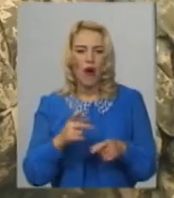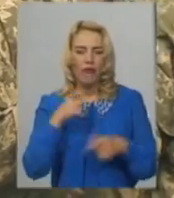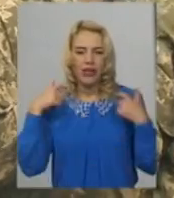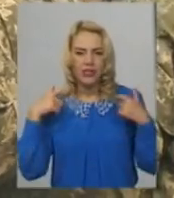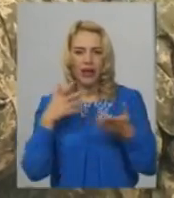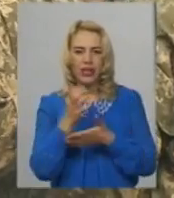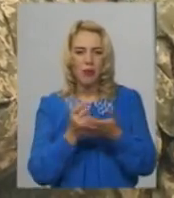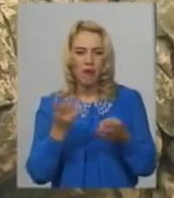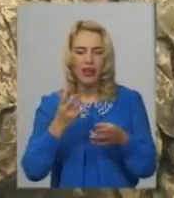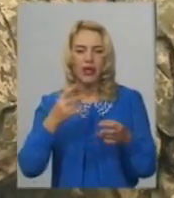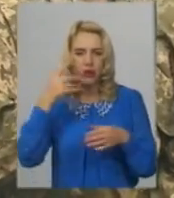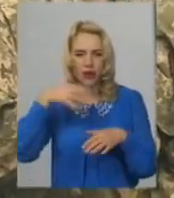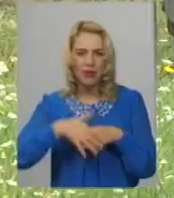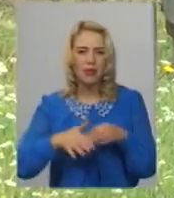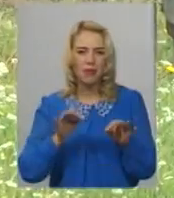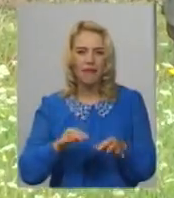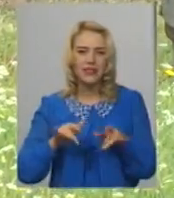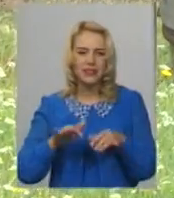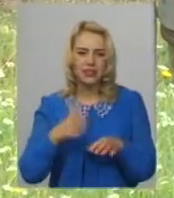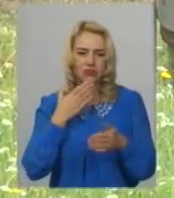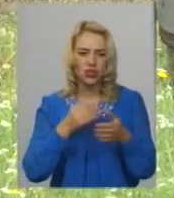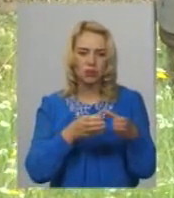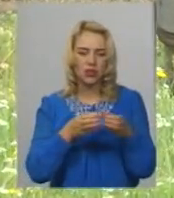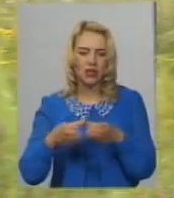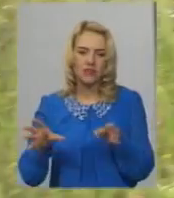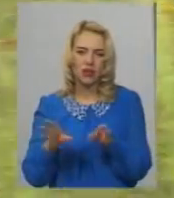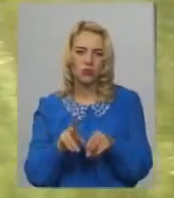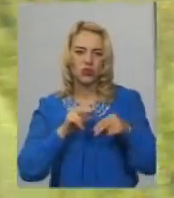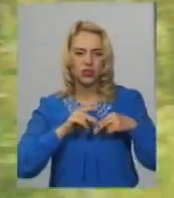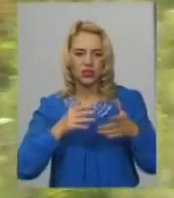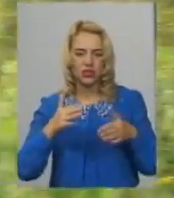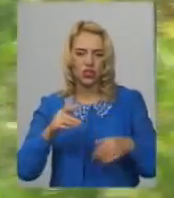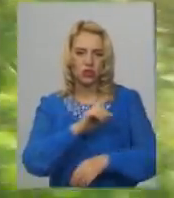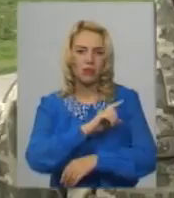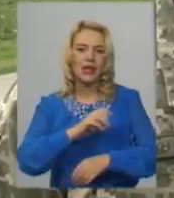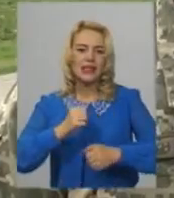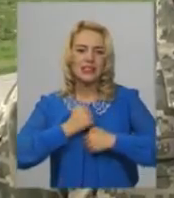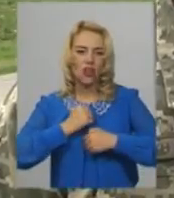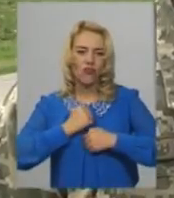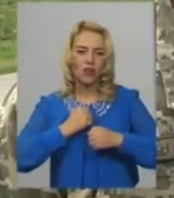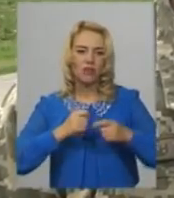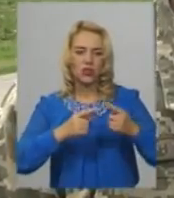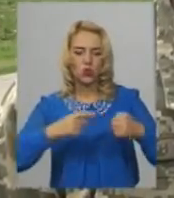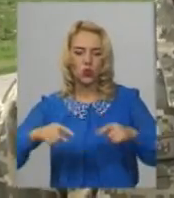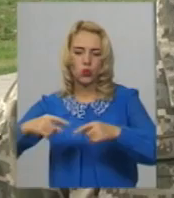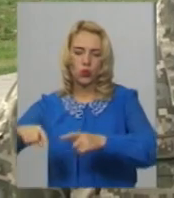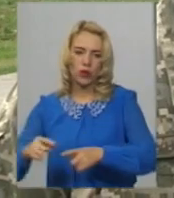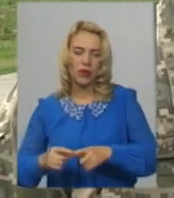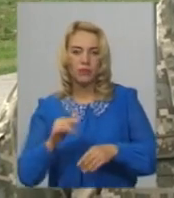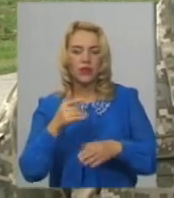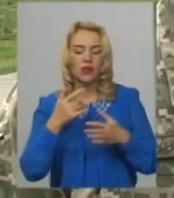правильність дій в своїх підрозділах при взаємодії з іншими силовими структурами, каже Ігор Бугун. Один із пунктів, яким ми